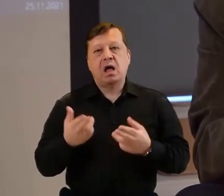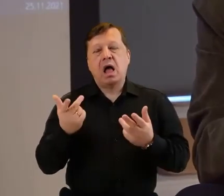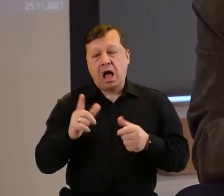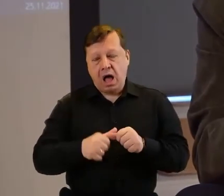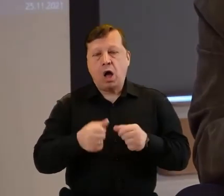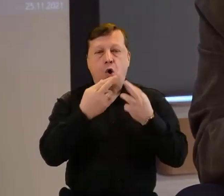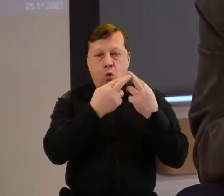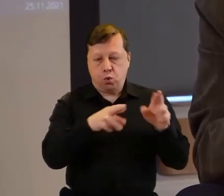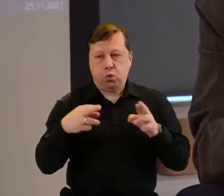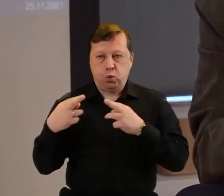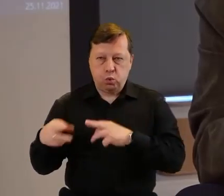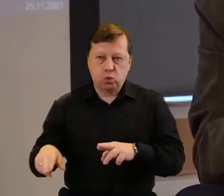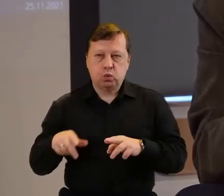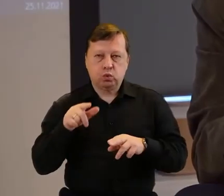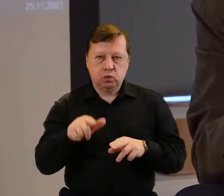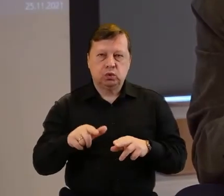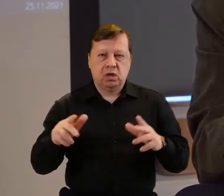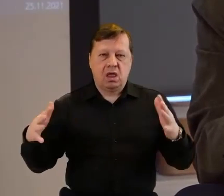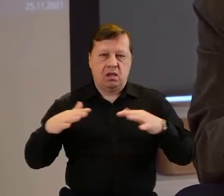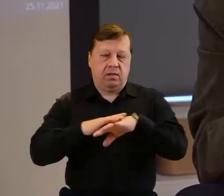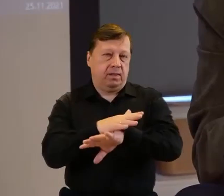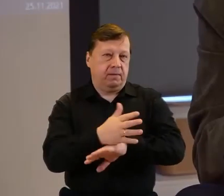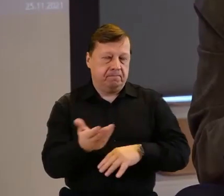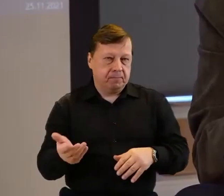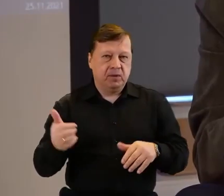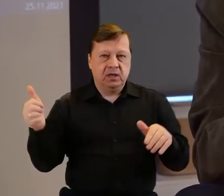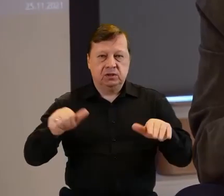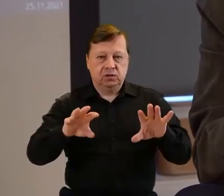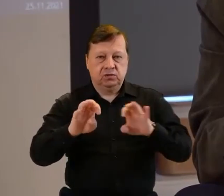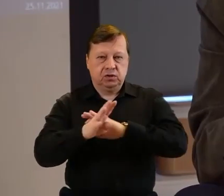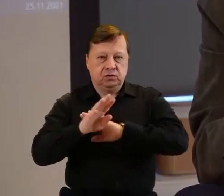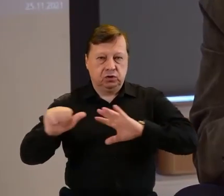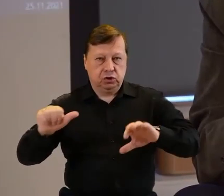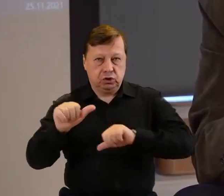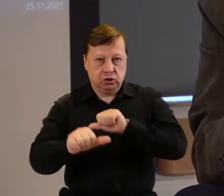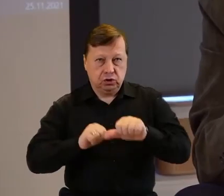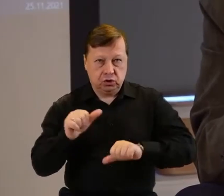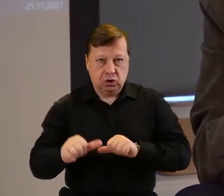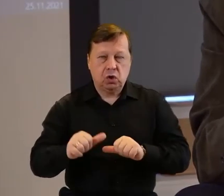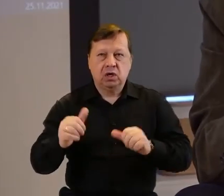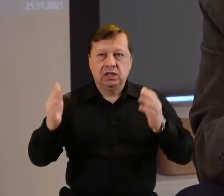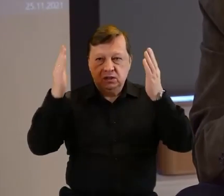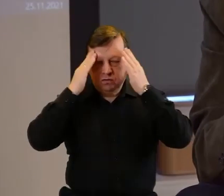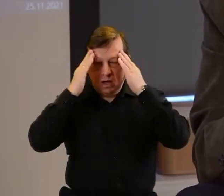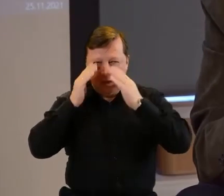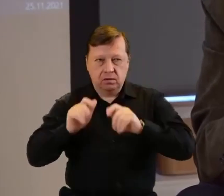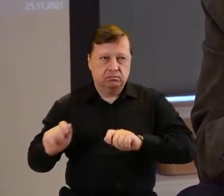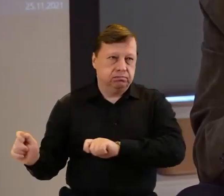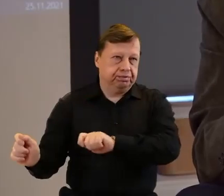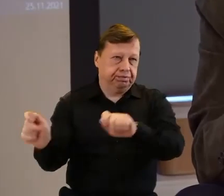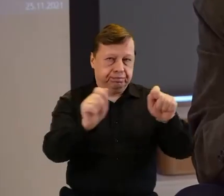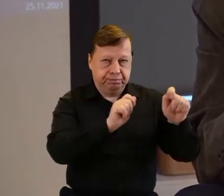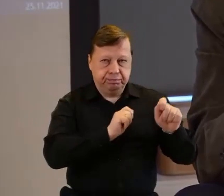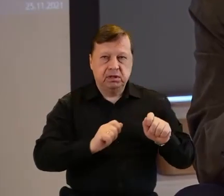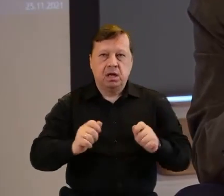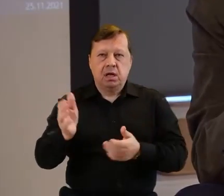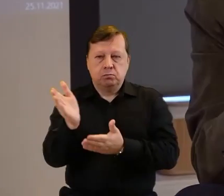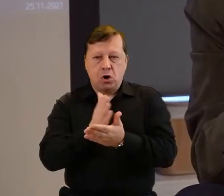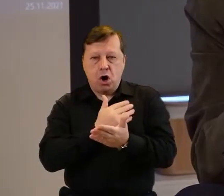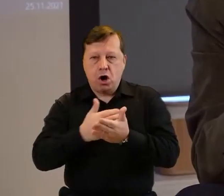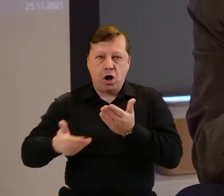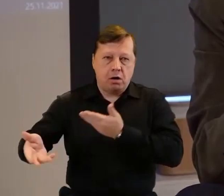zacierać. Mniej więcej w 1996 roku była już taka świadomość, że musimy się mądrze dzielić.